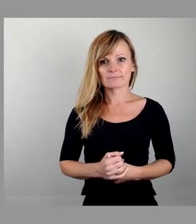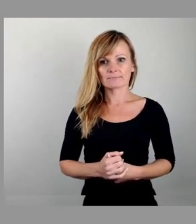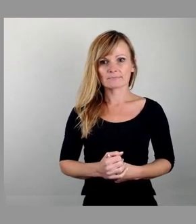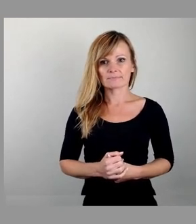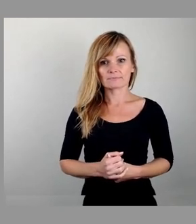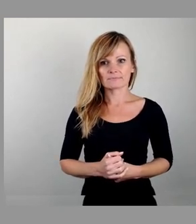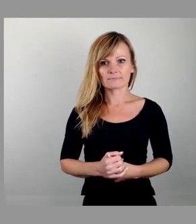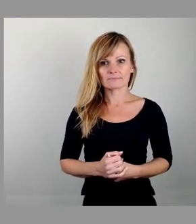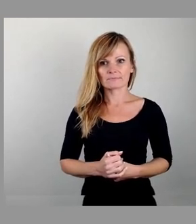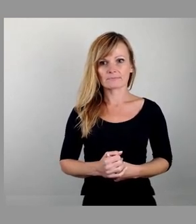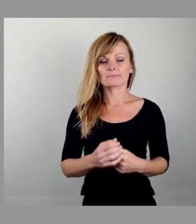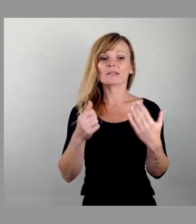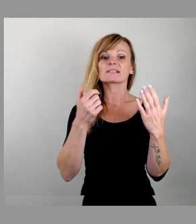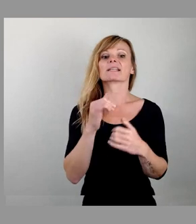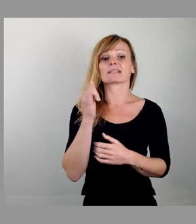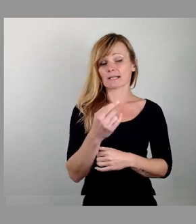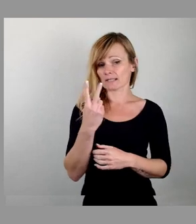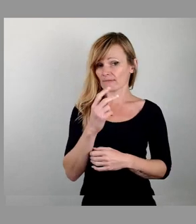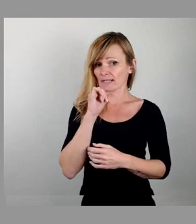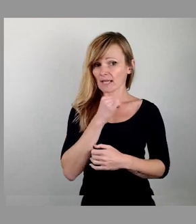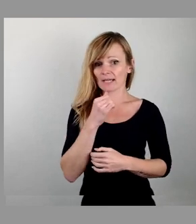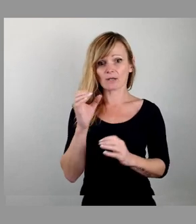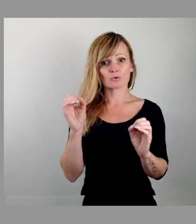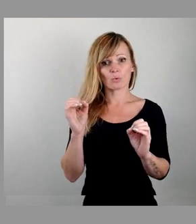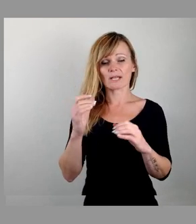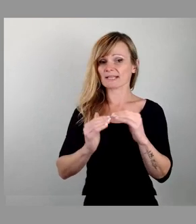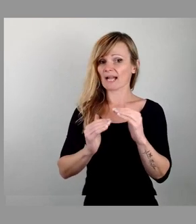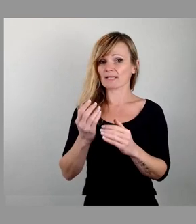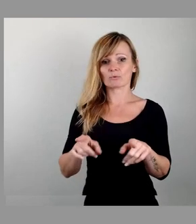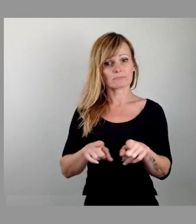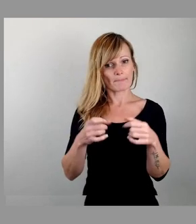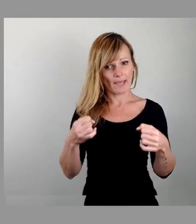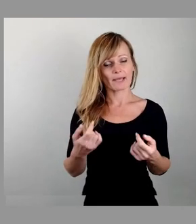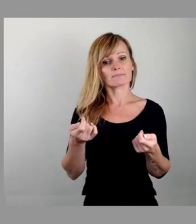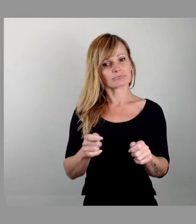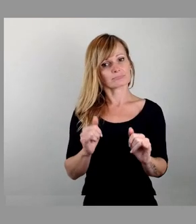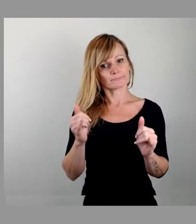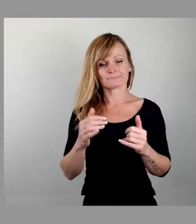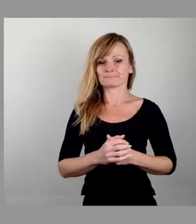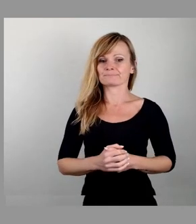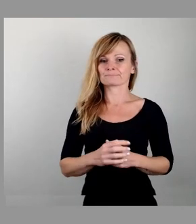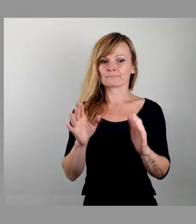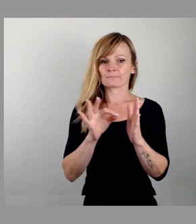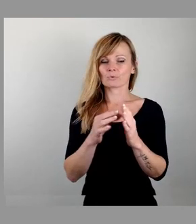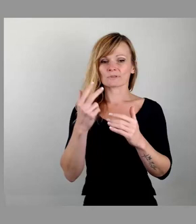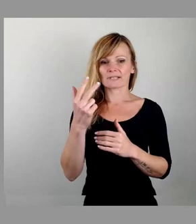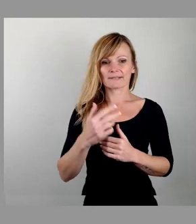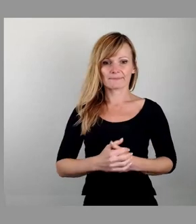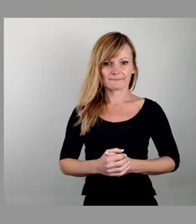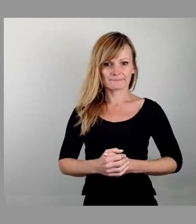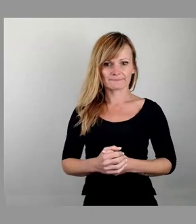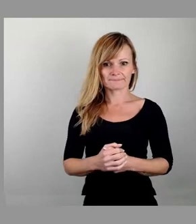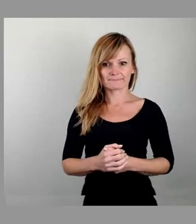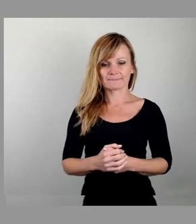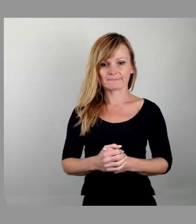Mit 60 Ja, 2 Nein, 13 Enthaltungen ebenfalls mehrheitlich beschlossen. Wir kommen zu Punkt 3. Wer hier